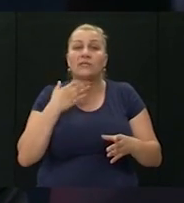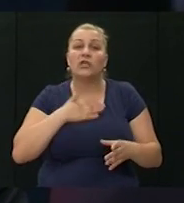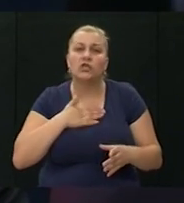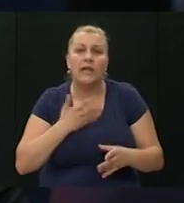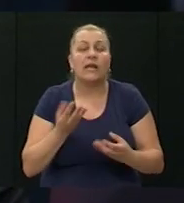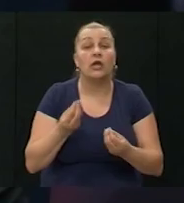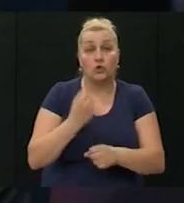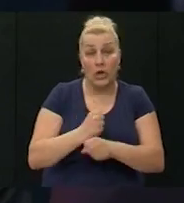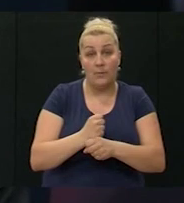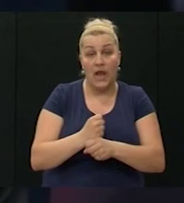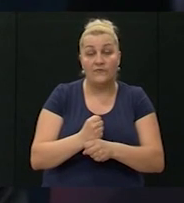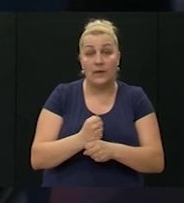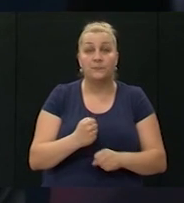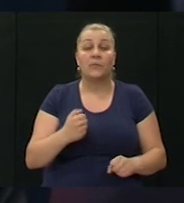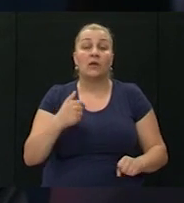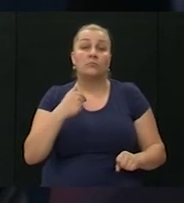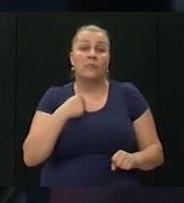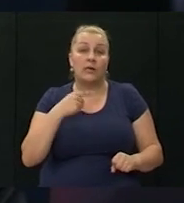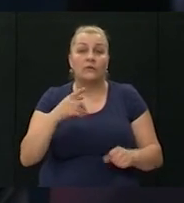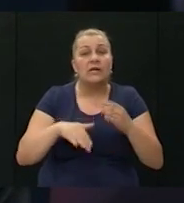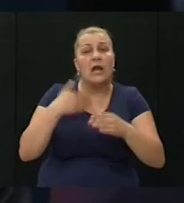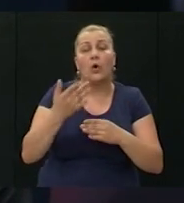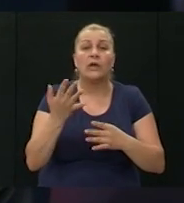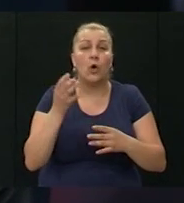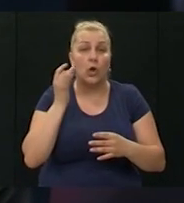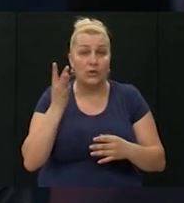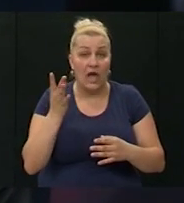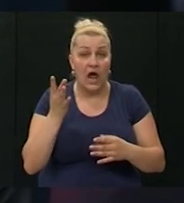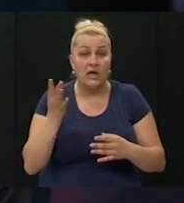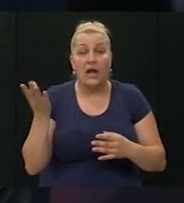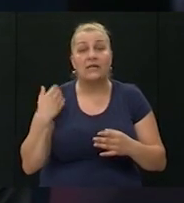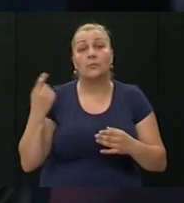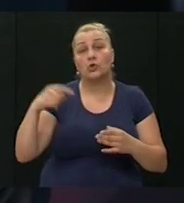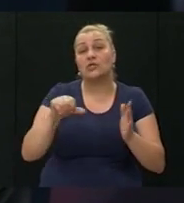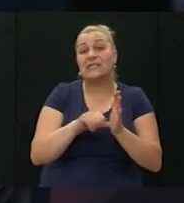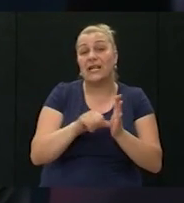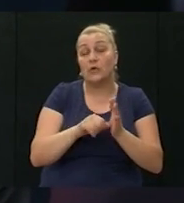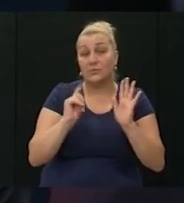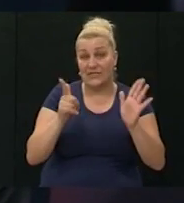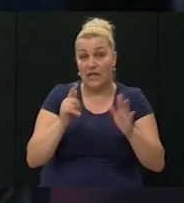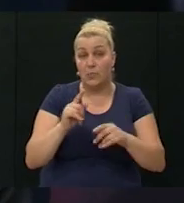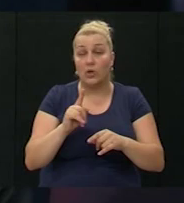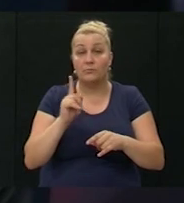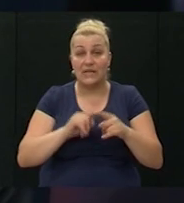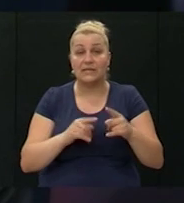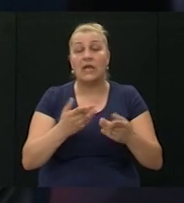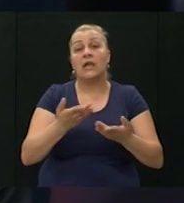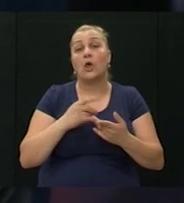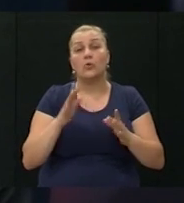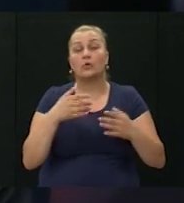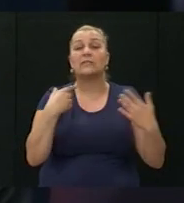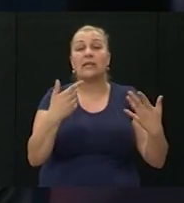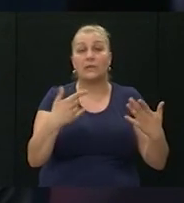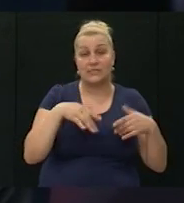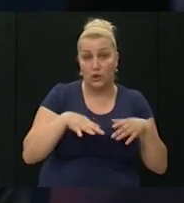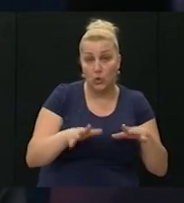se nešto napravi i meni je on, par dana nakon što sam došao, sredinom sedmog mjeseca, dodijelio sedamdesetak ljudi iz